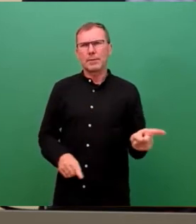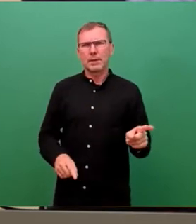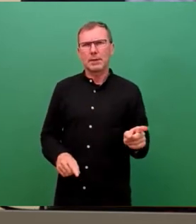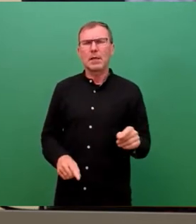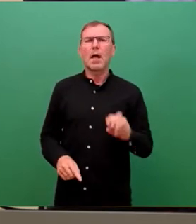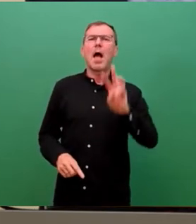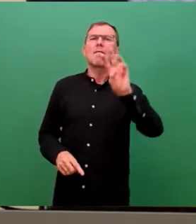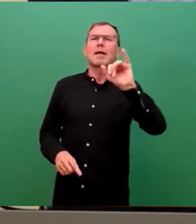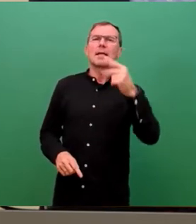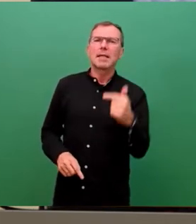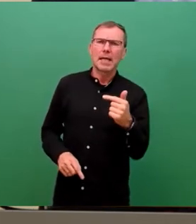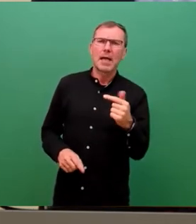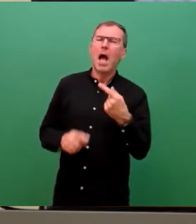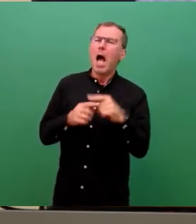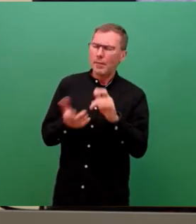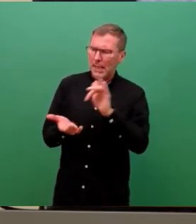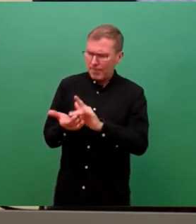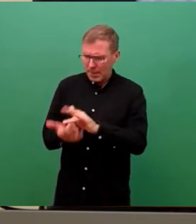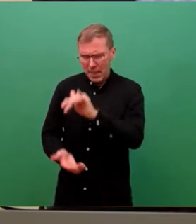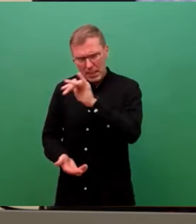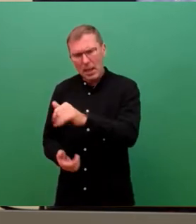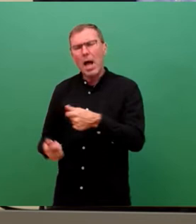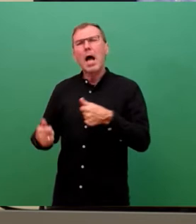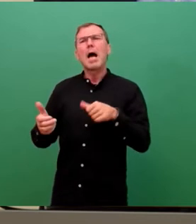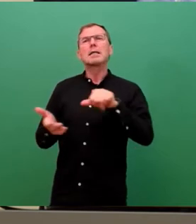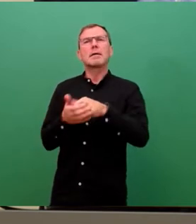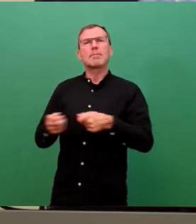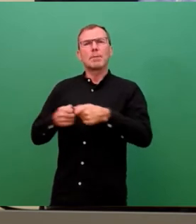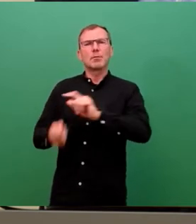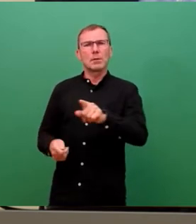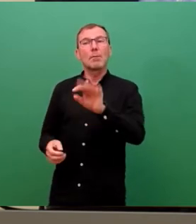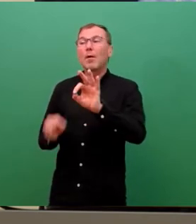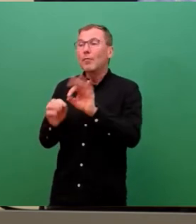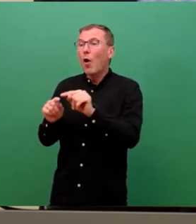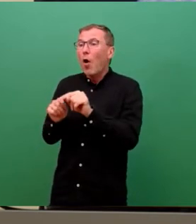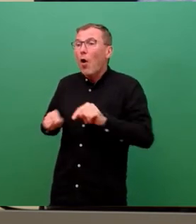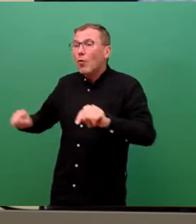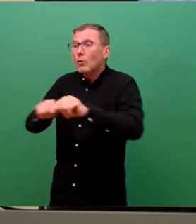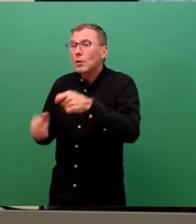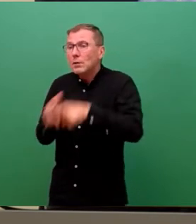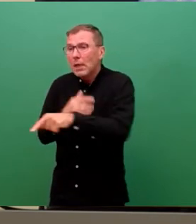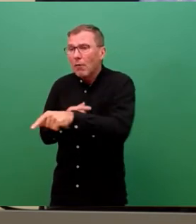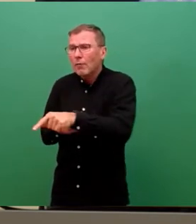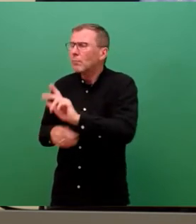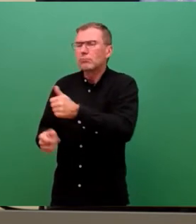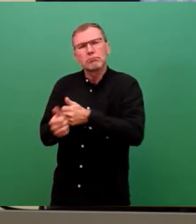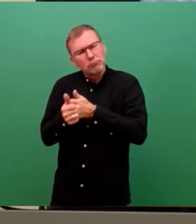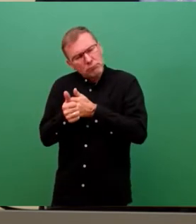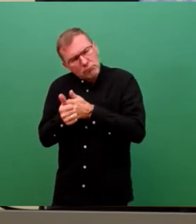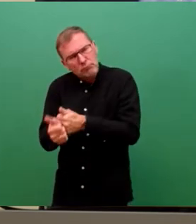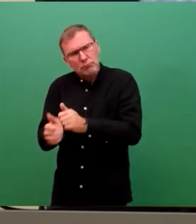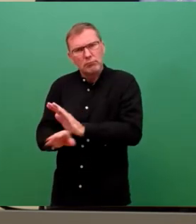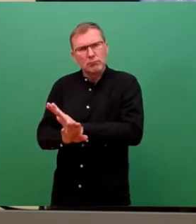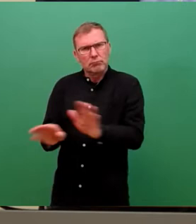eingestellt sind, da gibt es diese Zweckbindung nicht, aber hier, die für Grundstücksverkäufe oder Einkäufe vorgesehen sind, ist